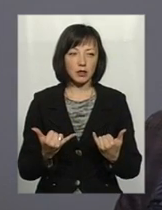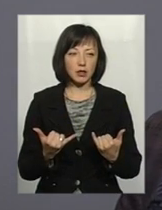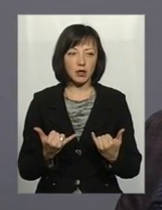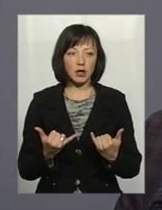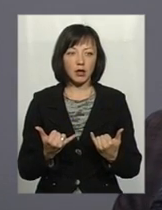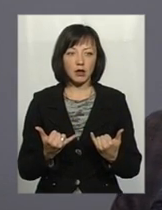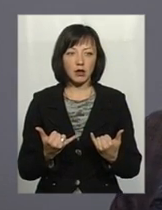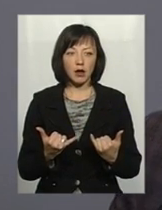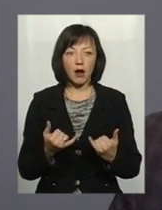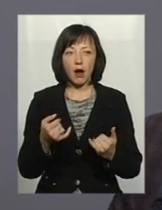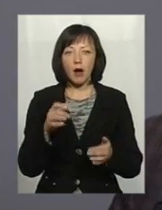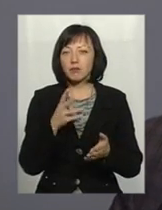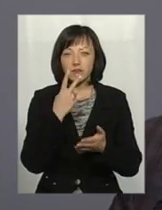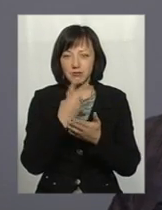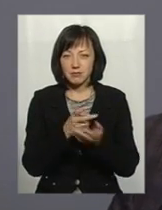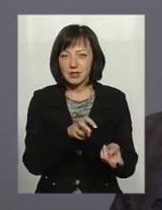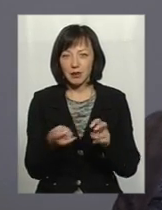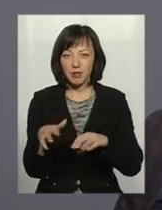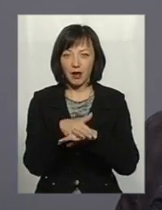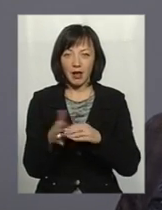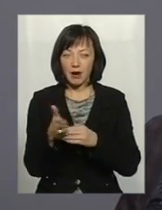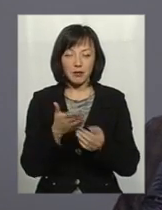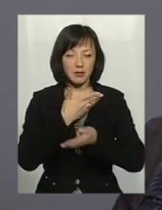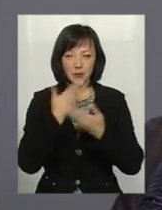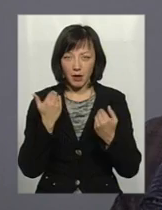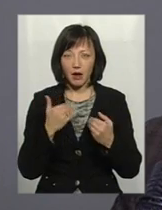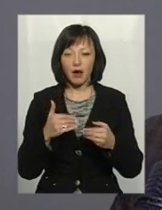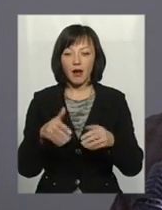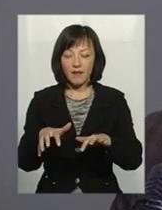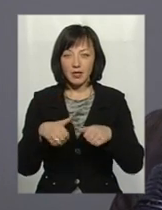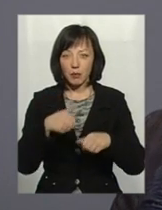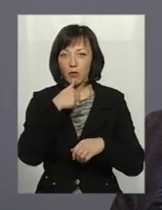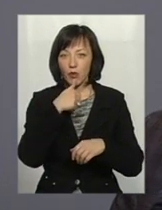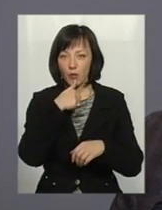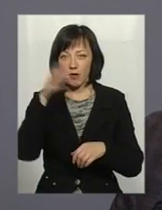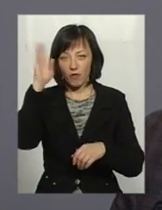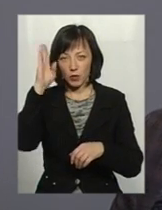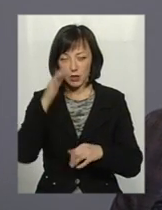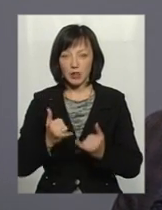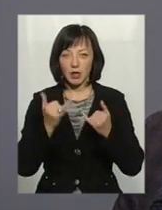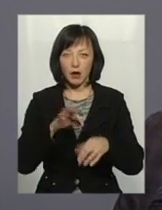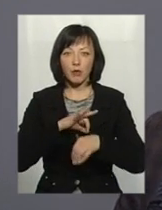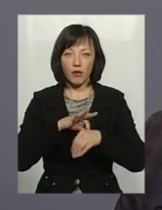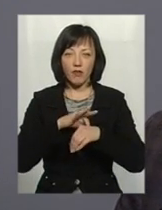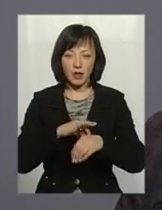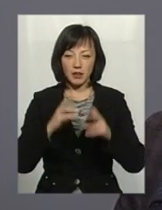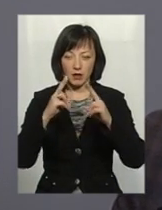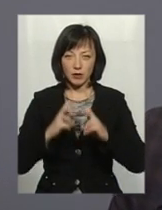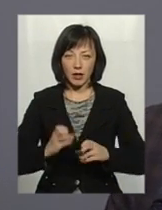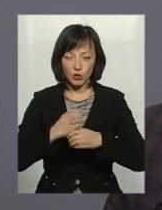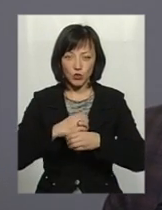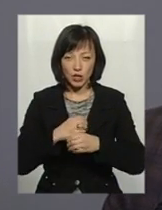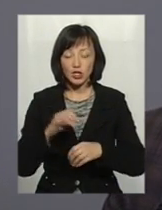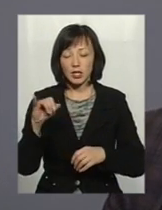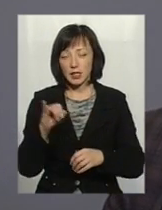загиблі водних ресурсів не виявлено. Разом з тим відібрано проби води для проведення інструментально-лабораторних досліджень.